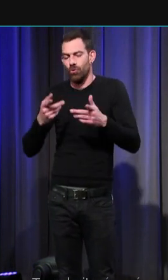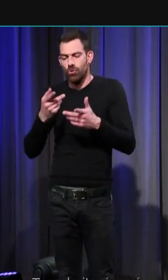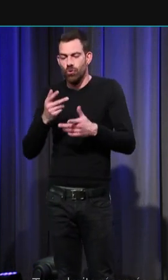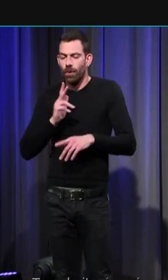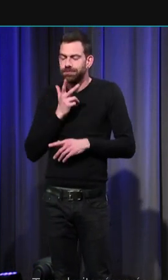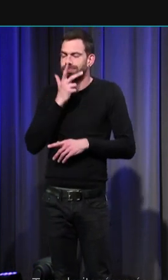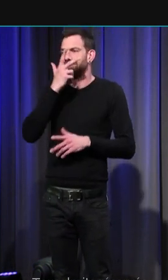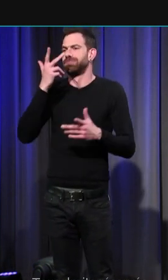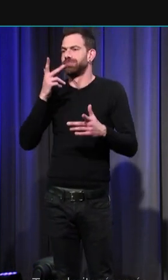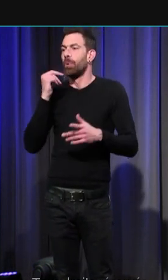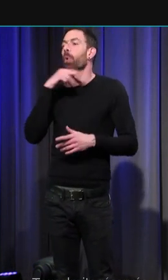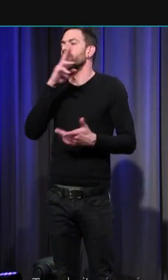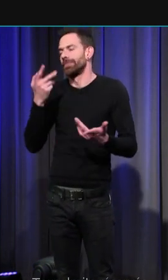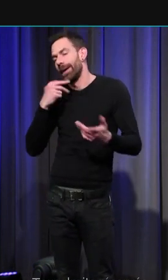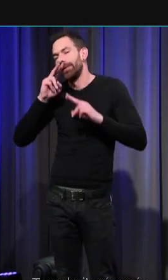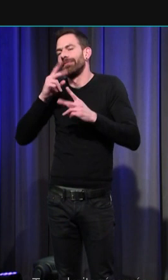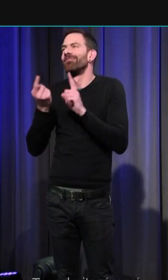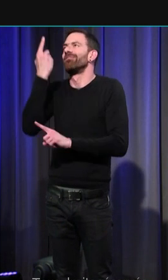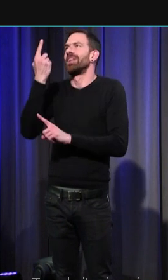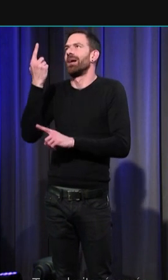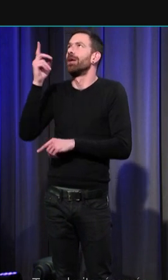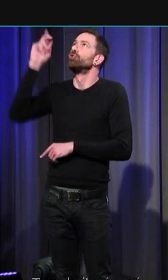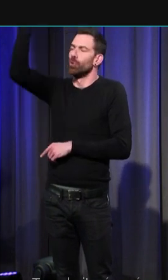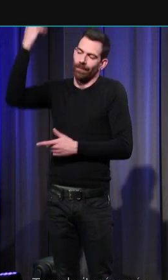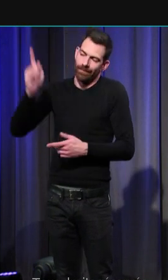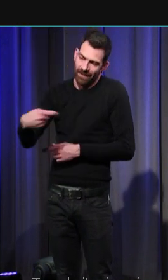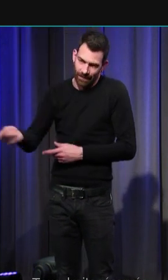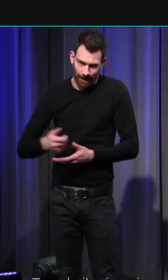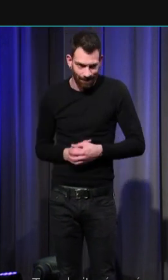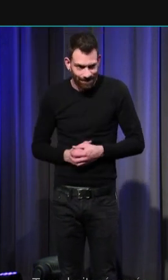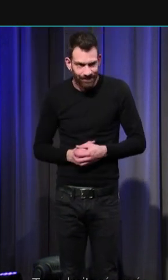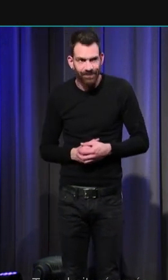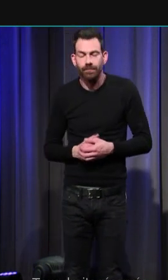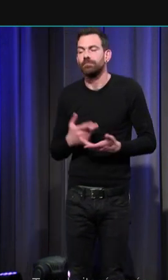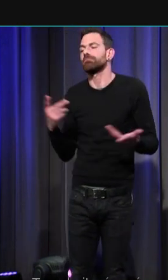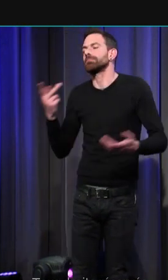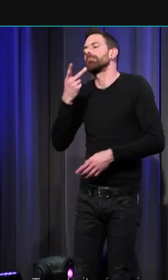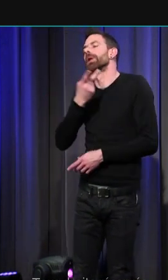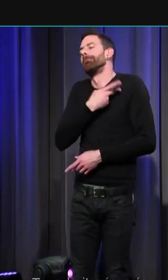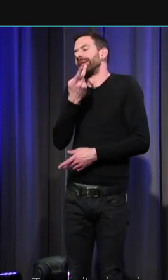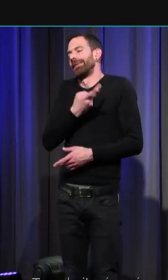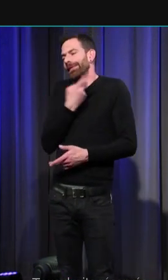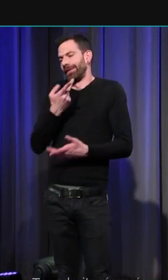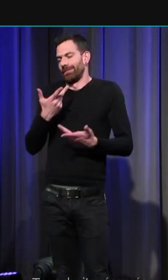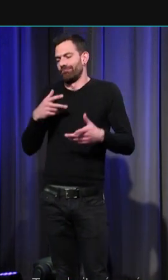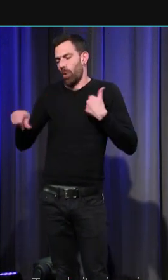le souffle divin bien évidemment alors la médecine légale forcément va